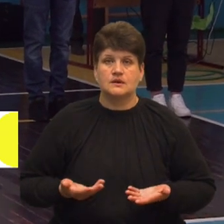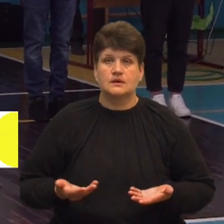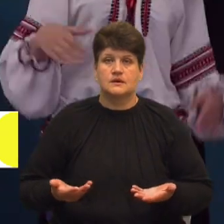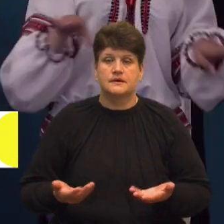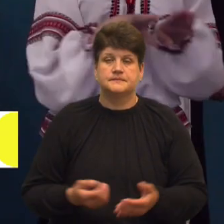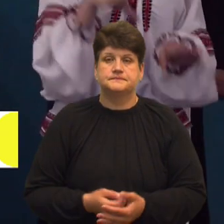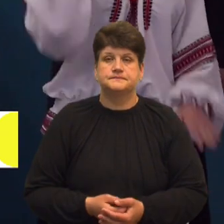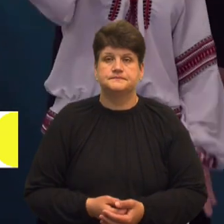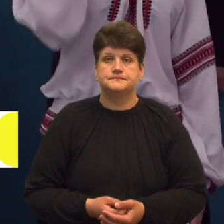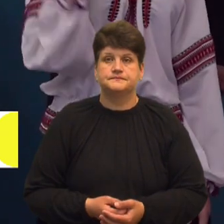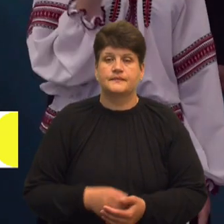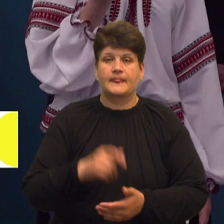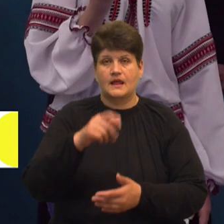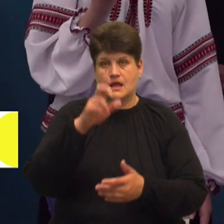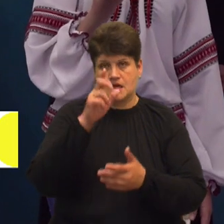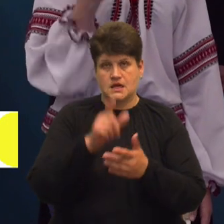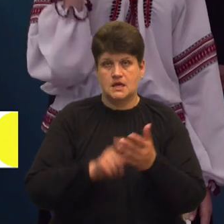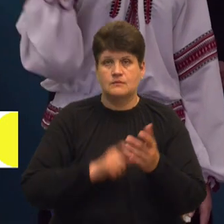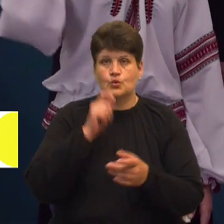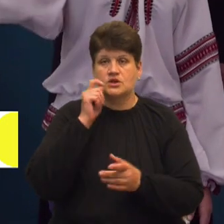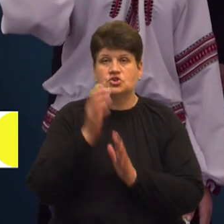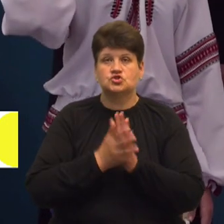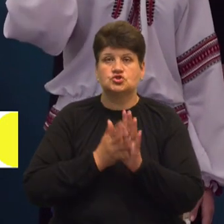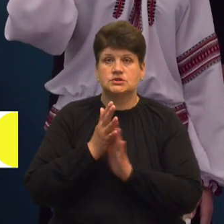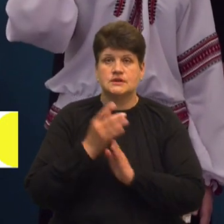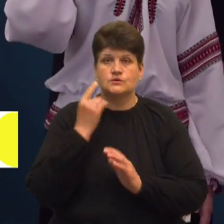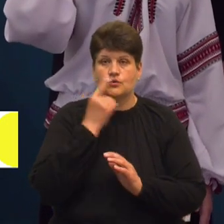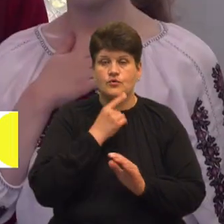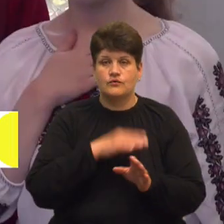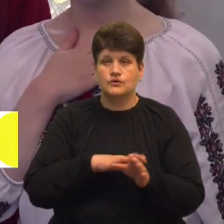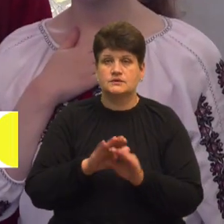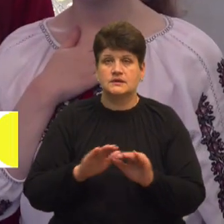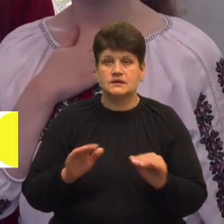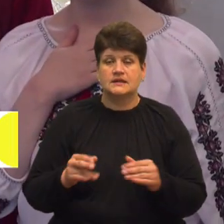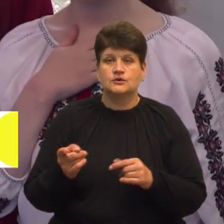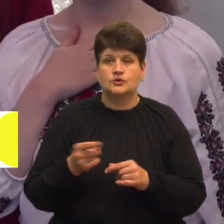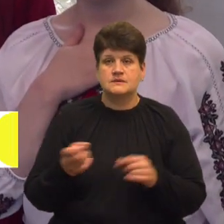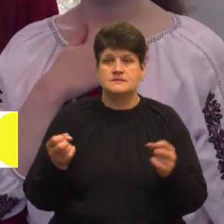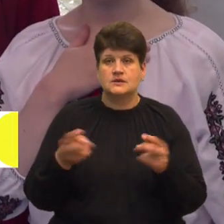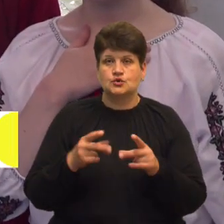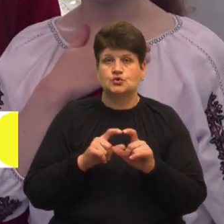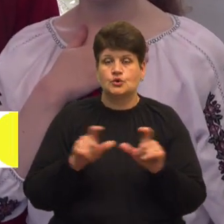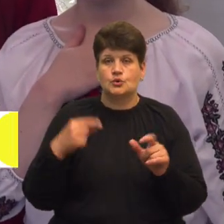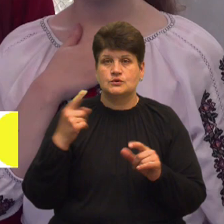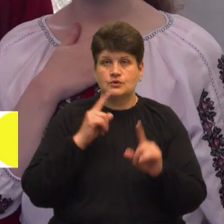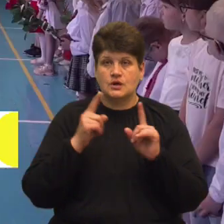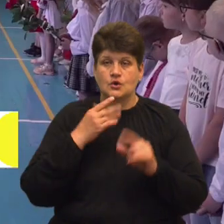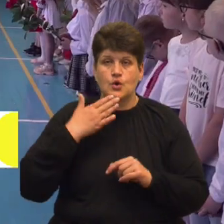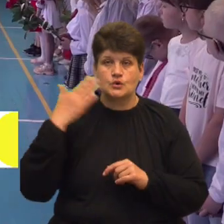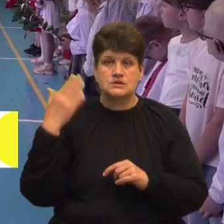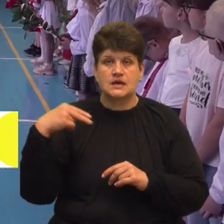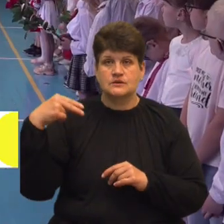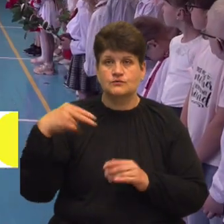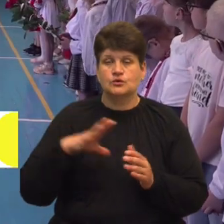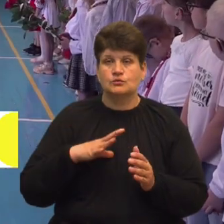Гімн України Жестовою мовою виконують учні Тернопільської спеціальної школи обласної ради. Останній дзвоник тут пролунав